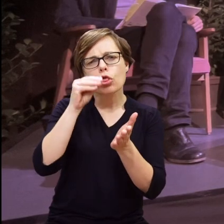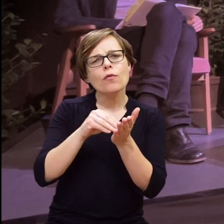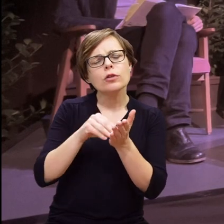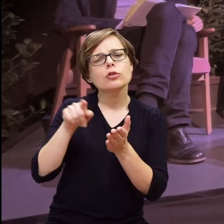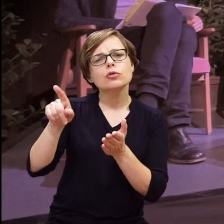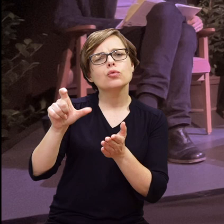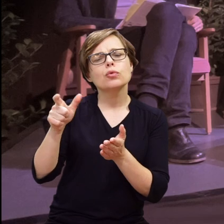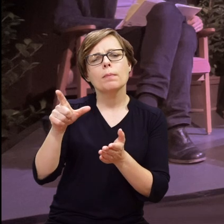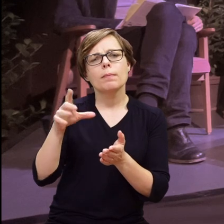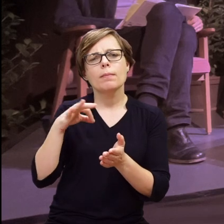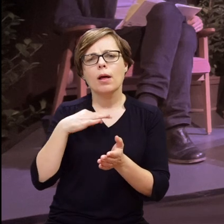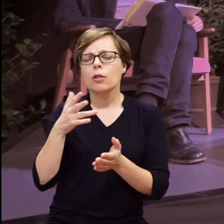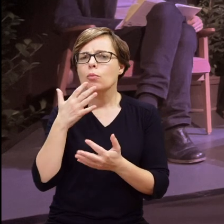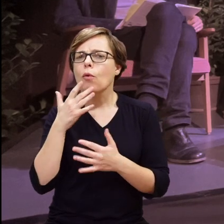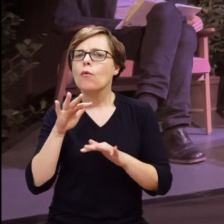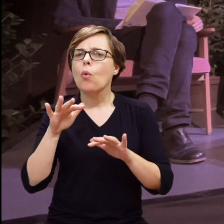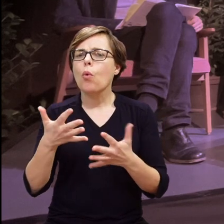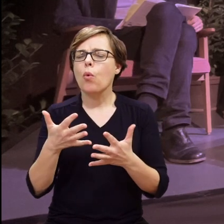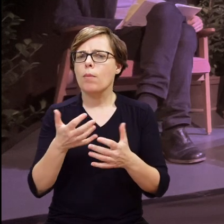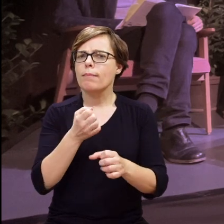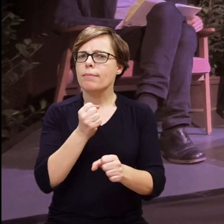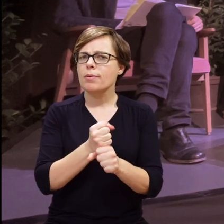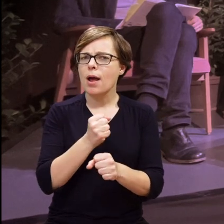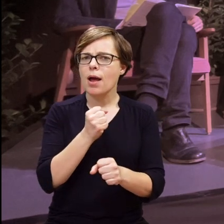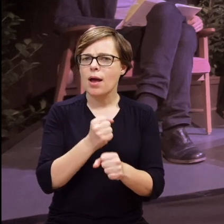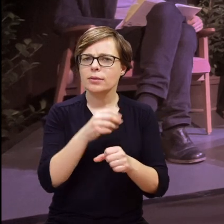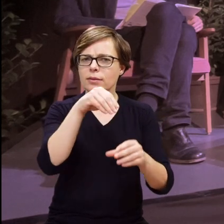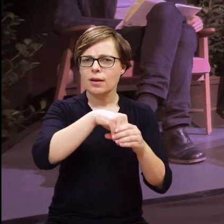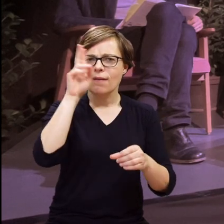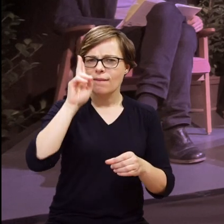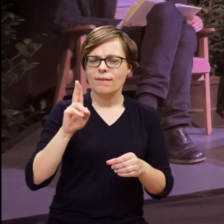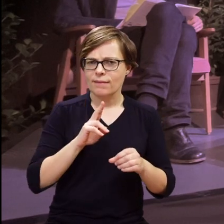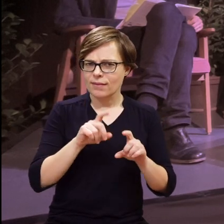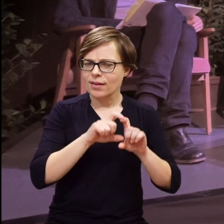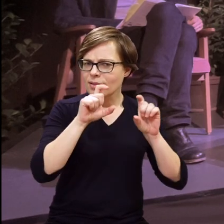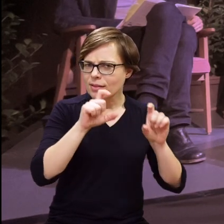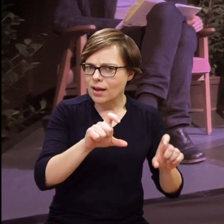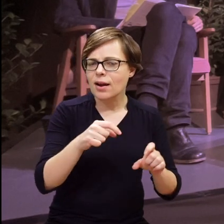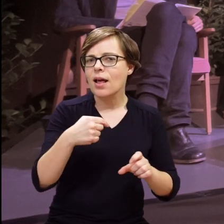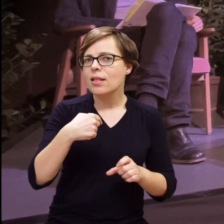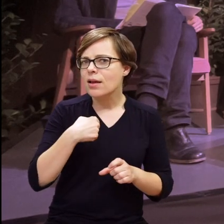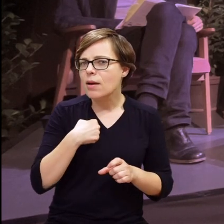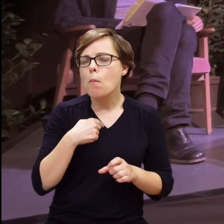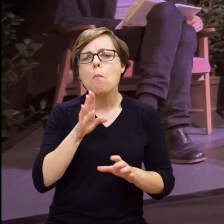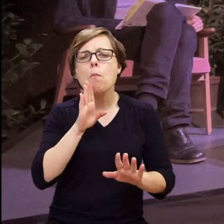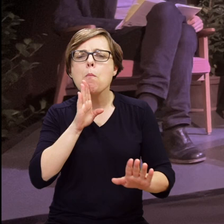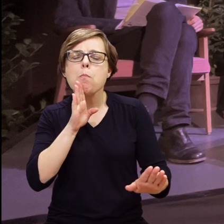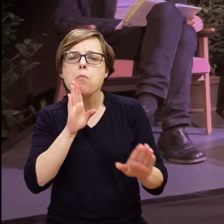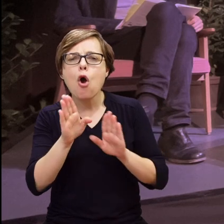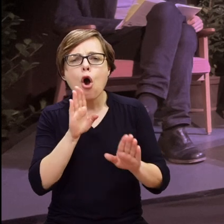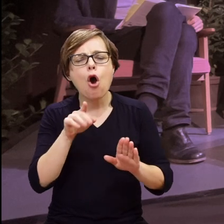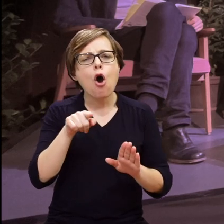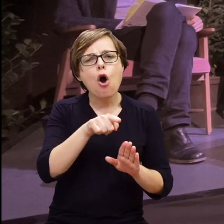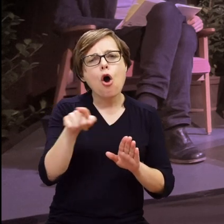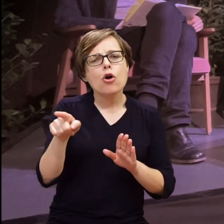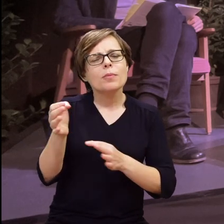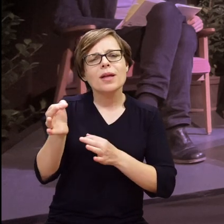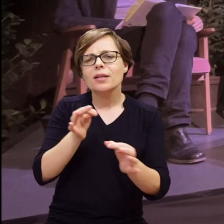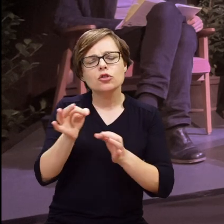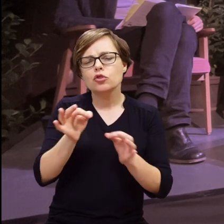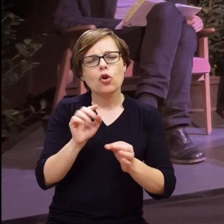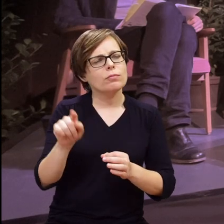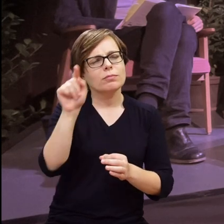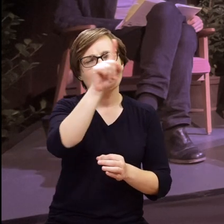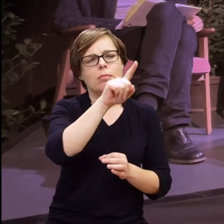Takie właśnie doświadczenie, o którym pani mówi, czyli właśnie pracy w internacie, to ja takich